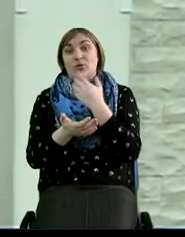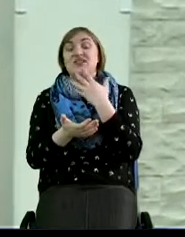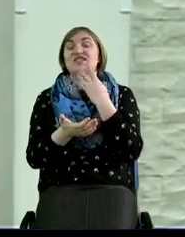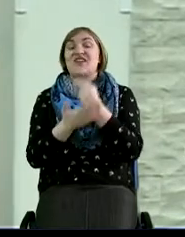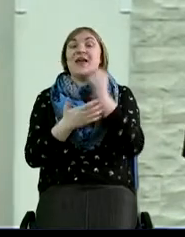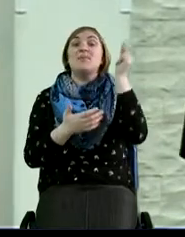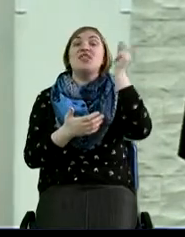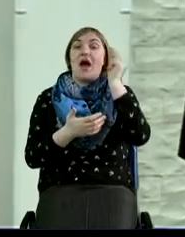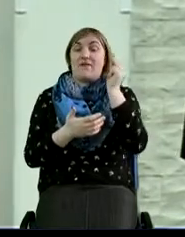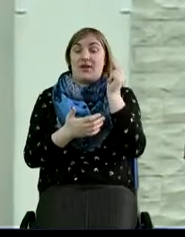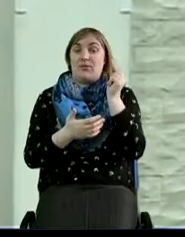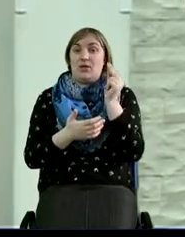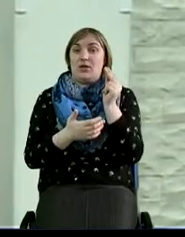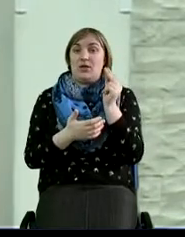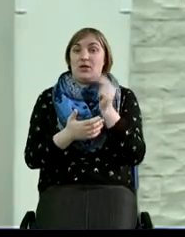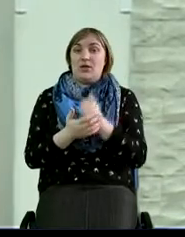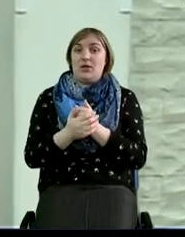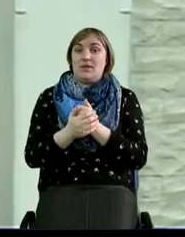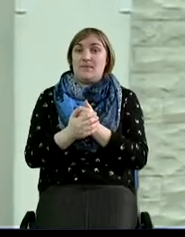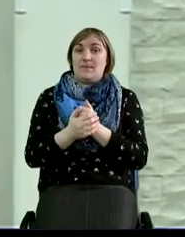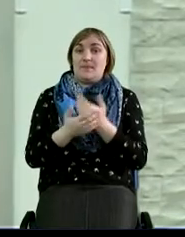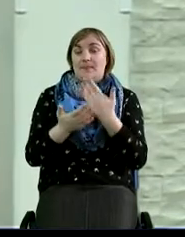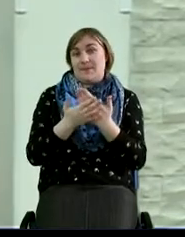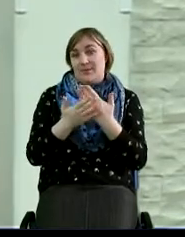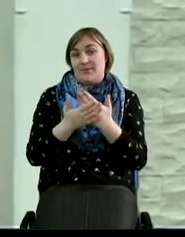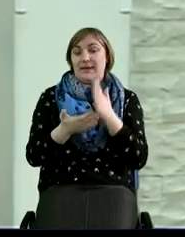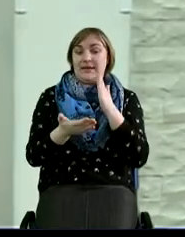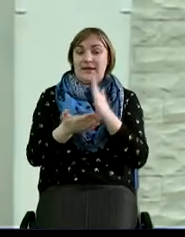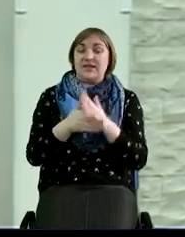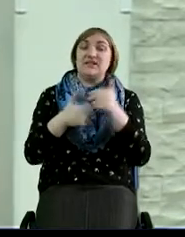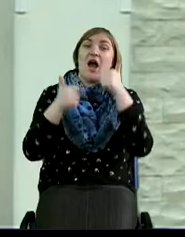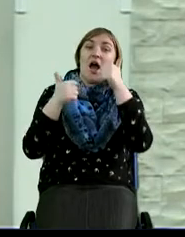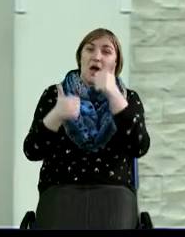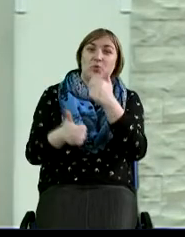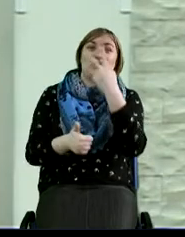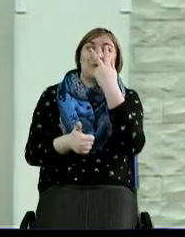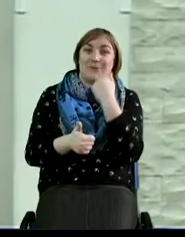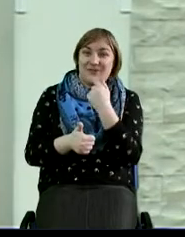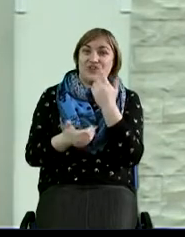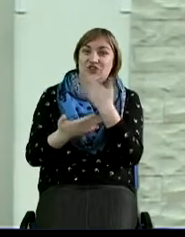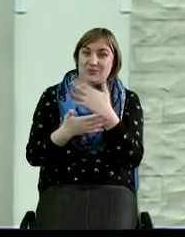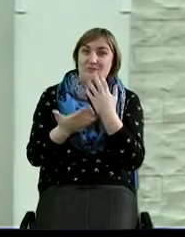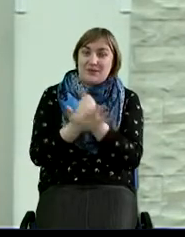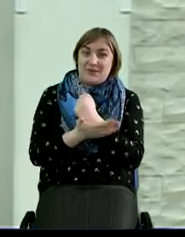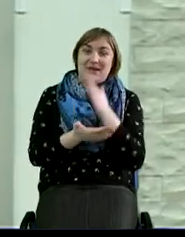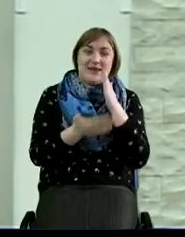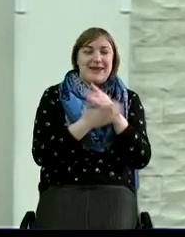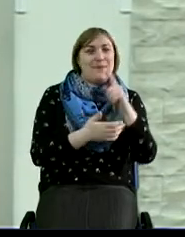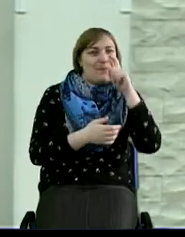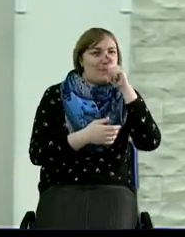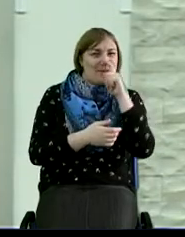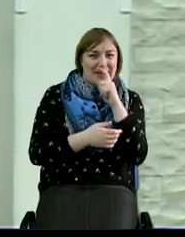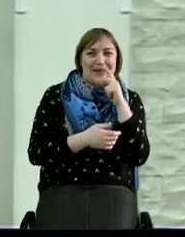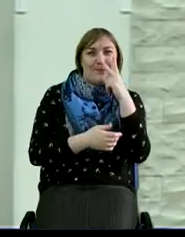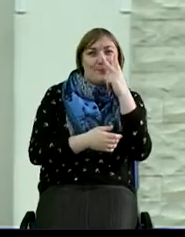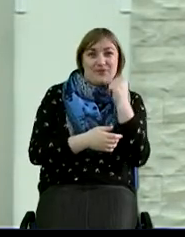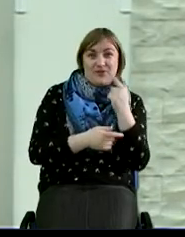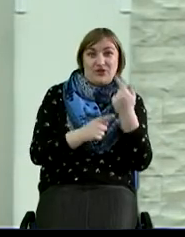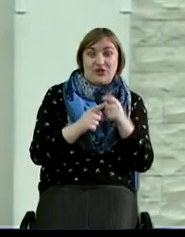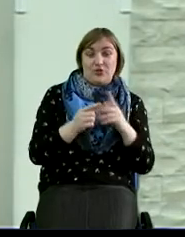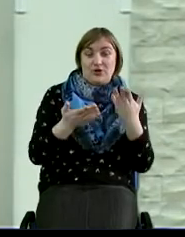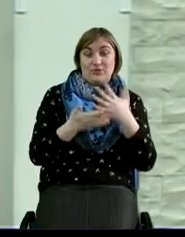навыками. То есть, скажем, есть хорошие привычки, которые мы приобретаем, а есть плохие привычки, которые мы